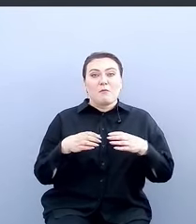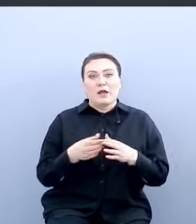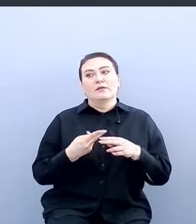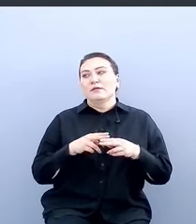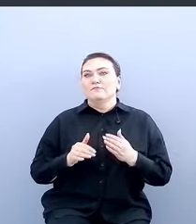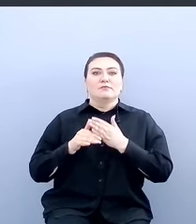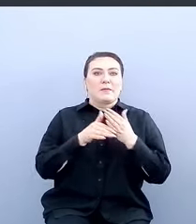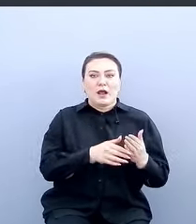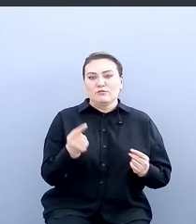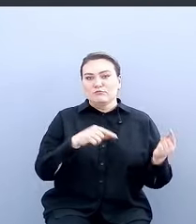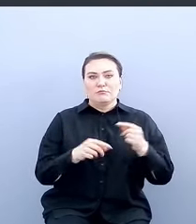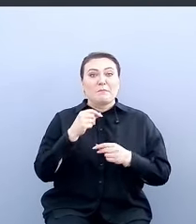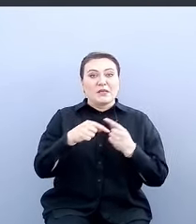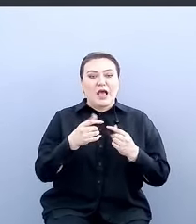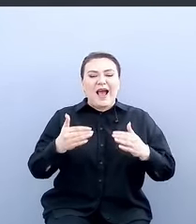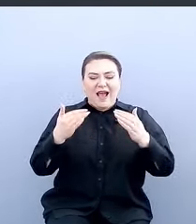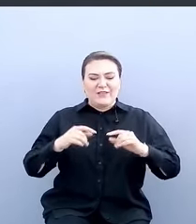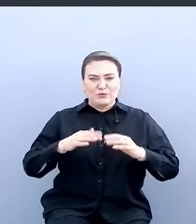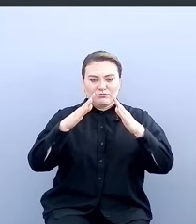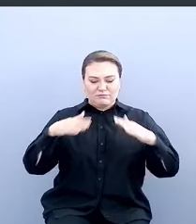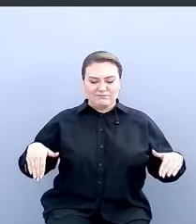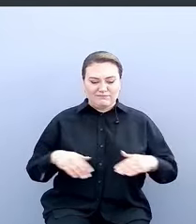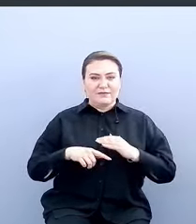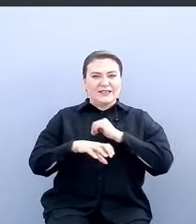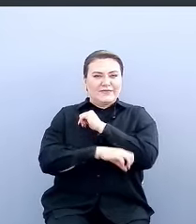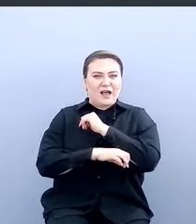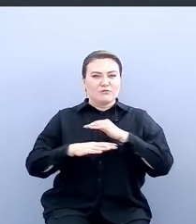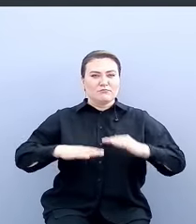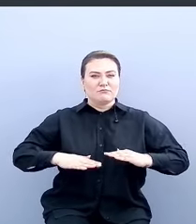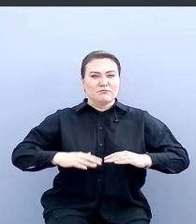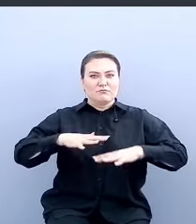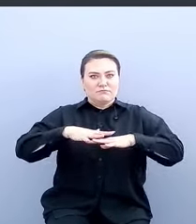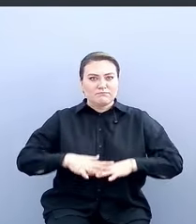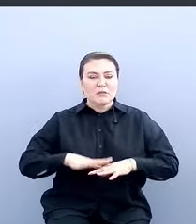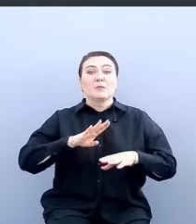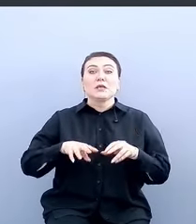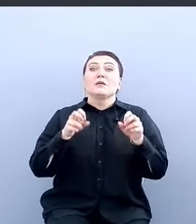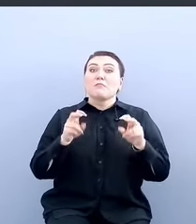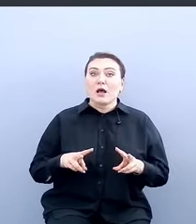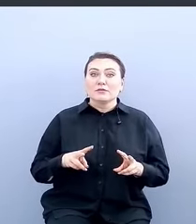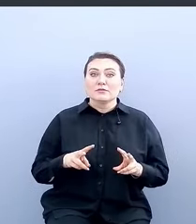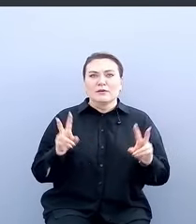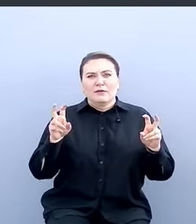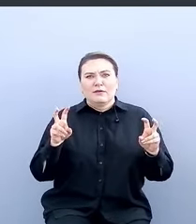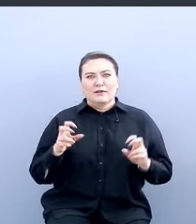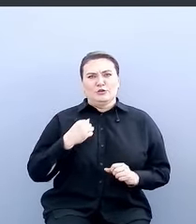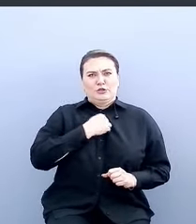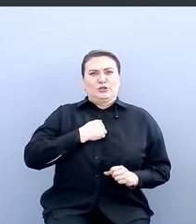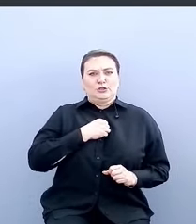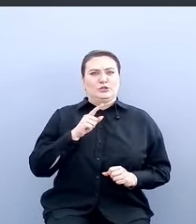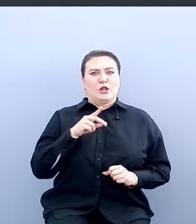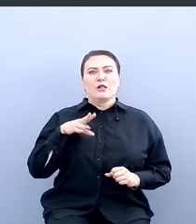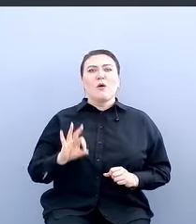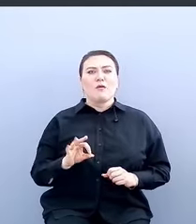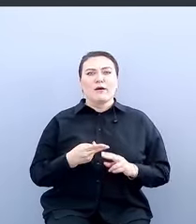бизнесу. Ну, а вот внизу безопасность такое неизбежное зло, которое, ну, у них такая вот